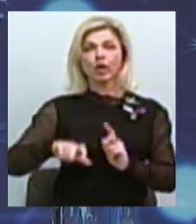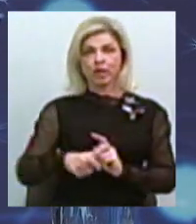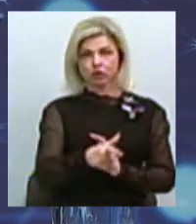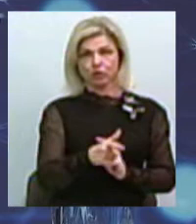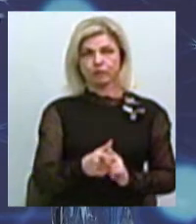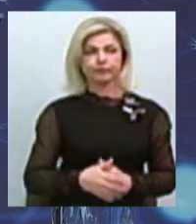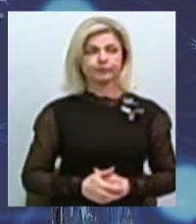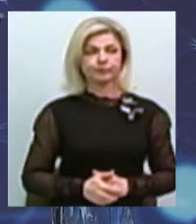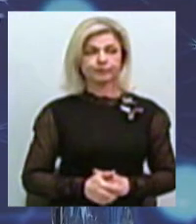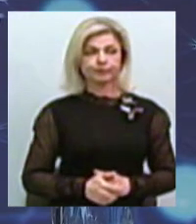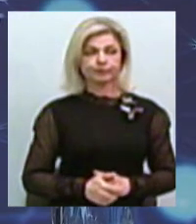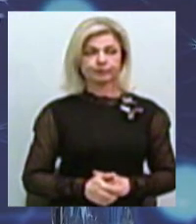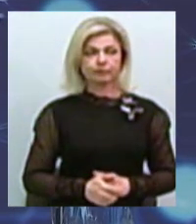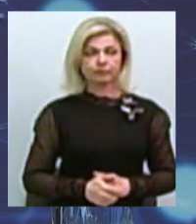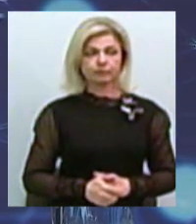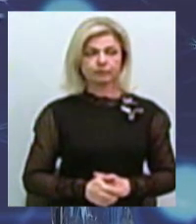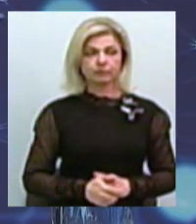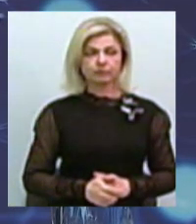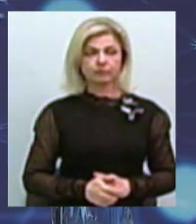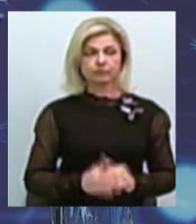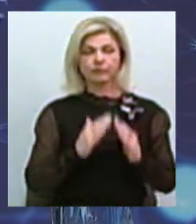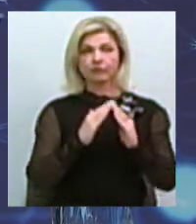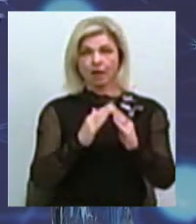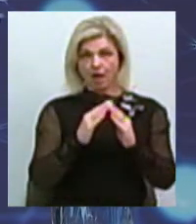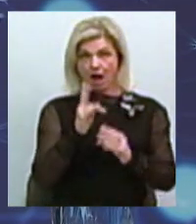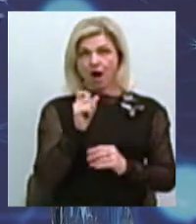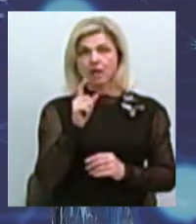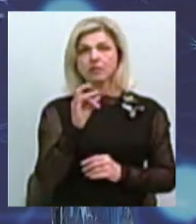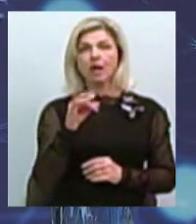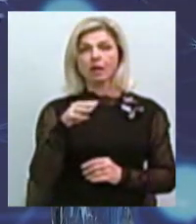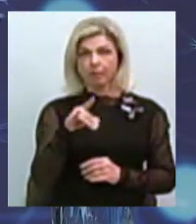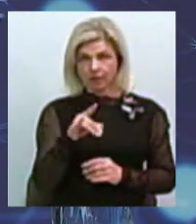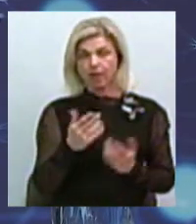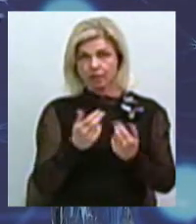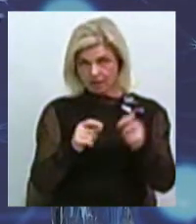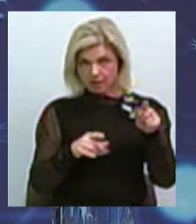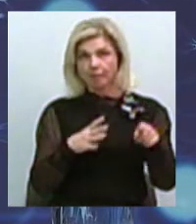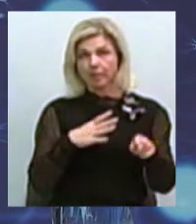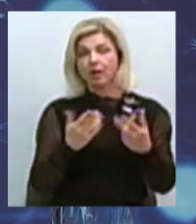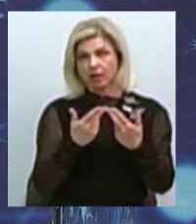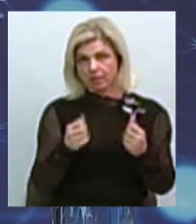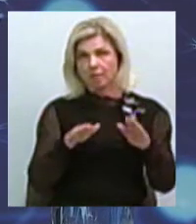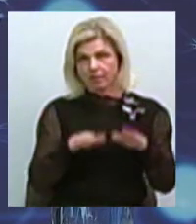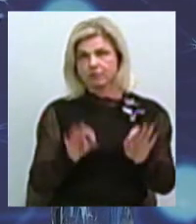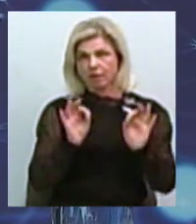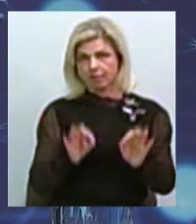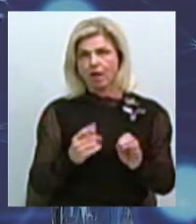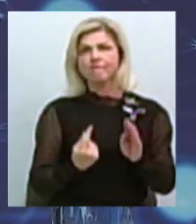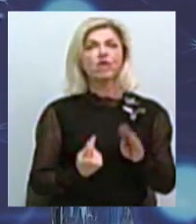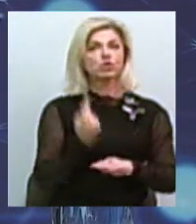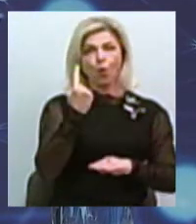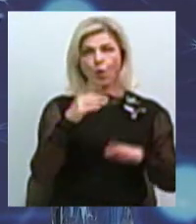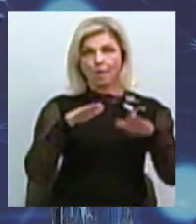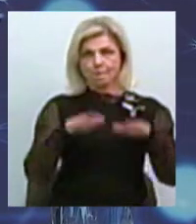казарми там не даремно? Так. Там найвисокі, дуже же логічне місце, це саме високе місце,